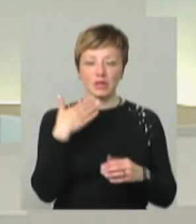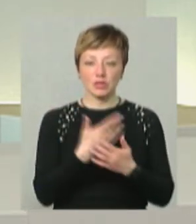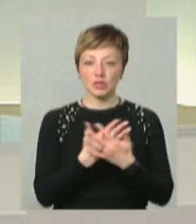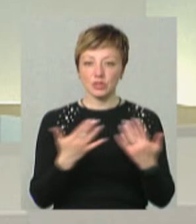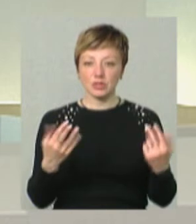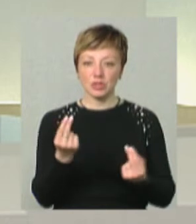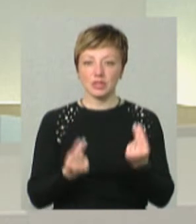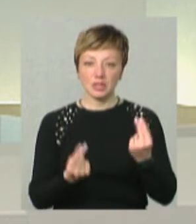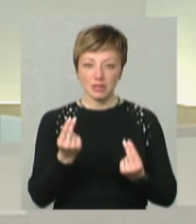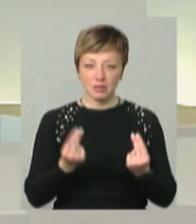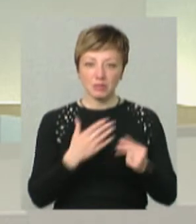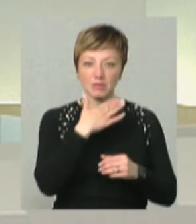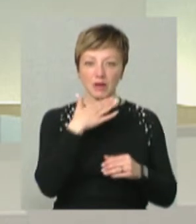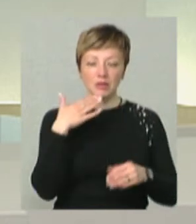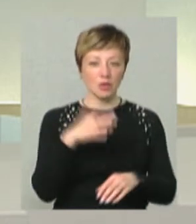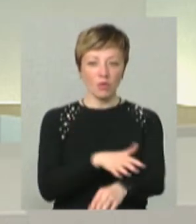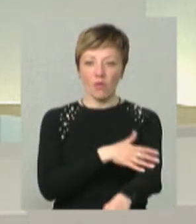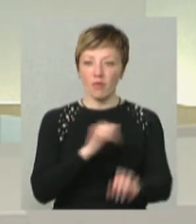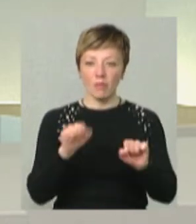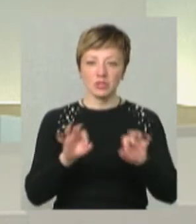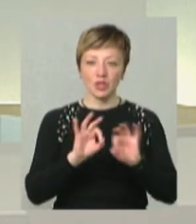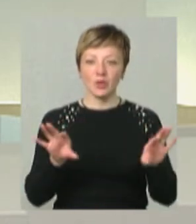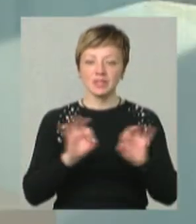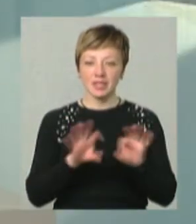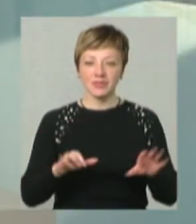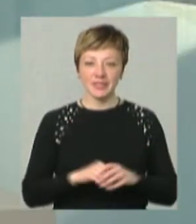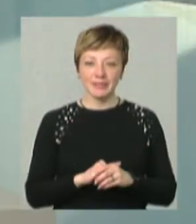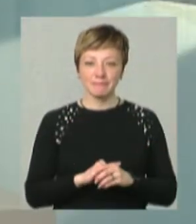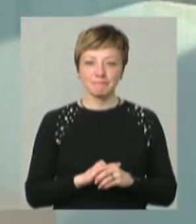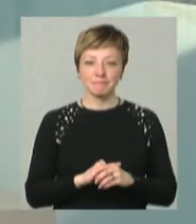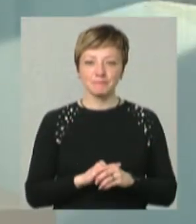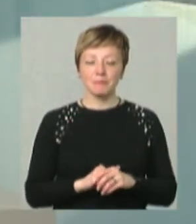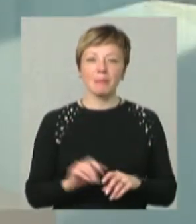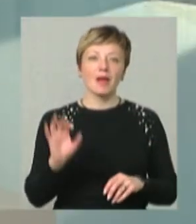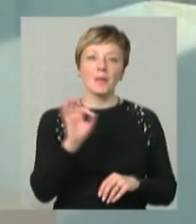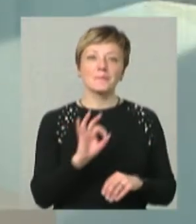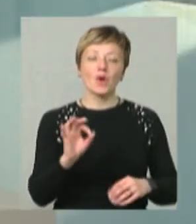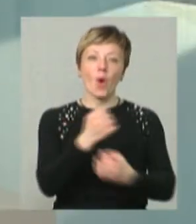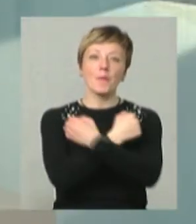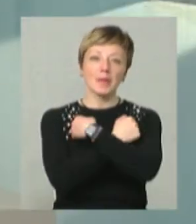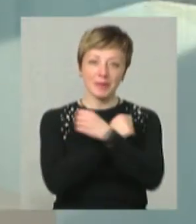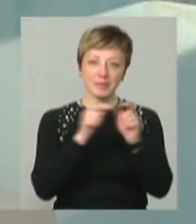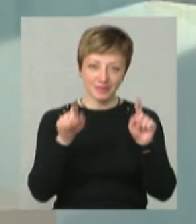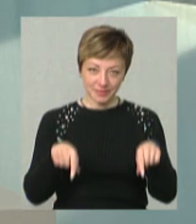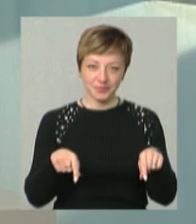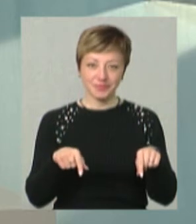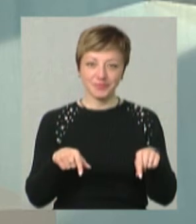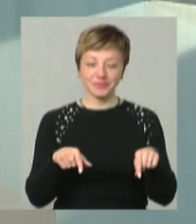ігор, про них багато довго можна розказувати. А те, що стосується обіймів, вони